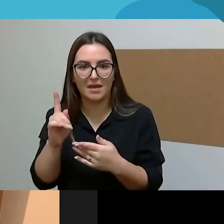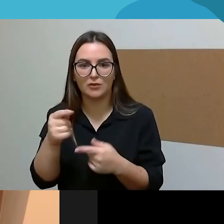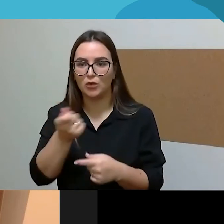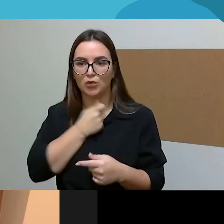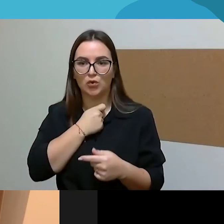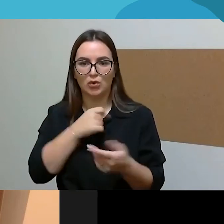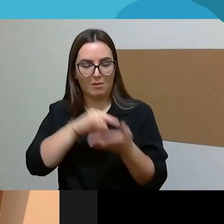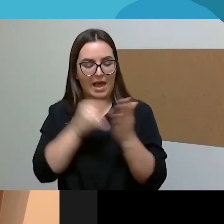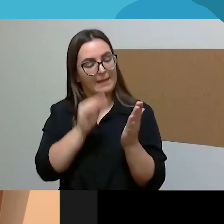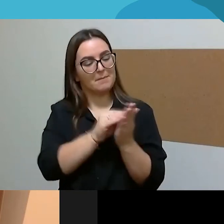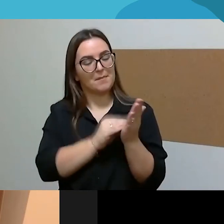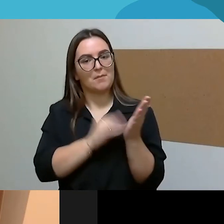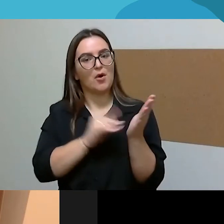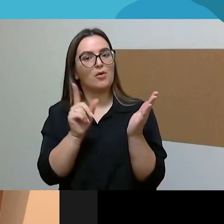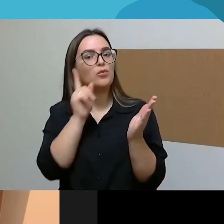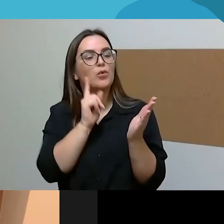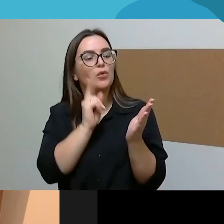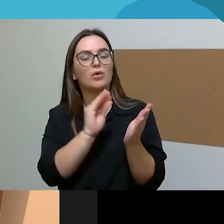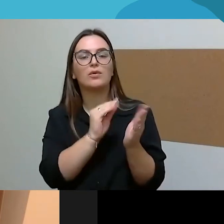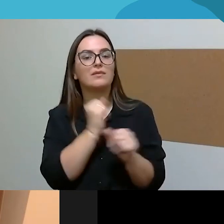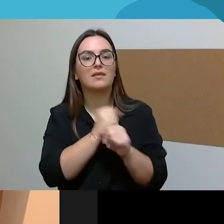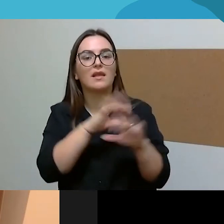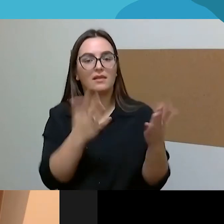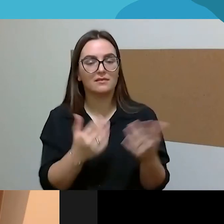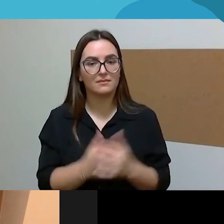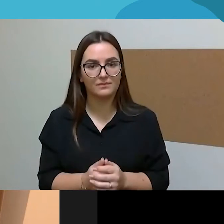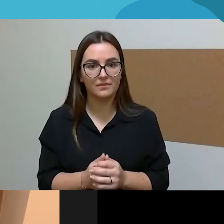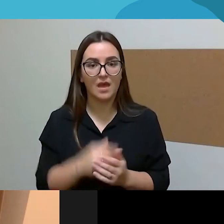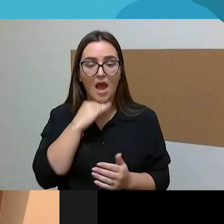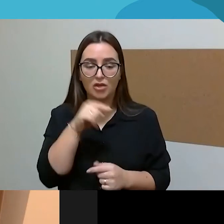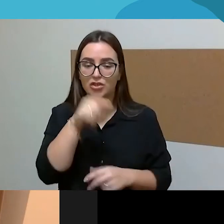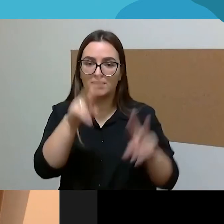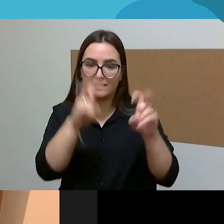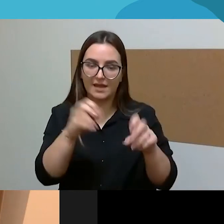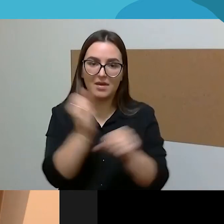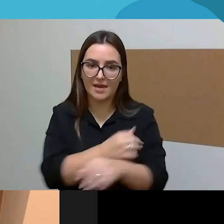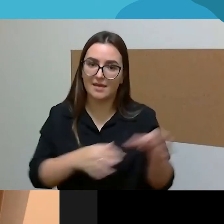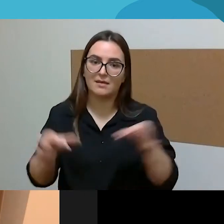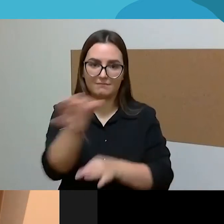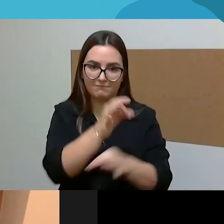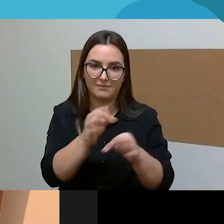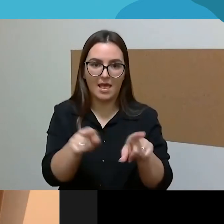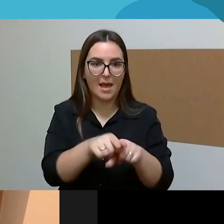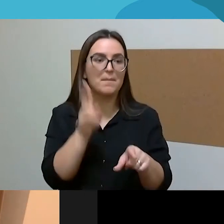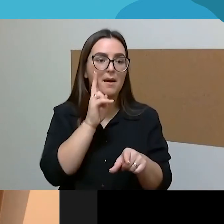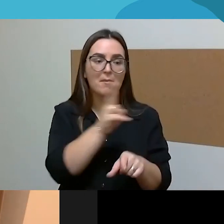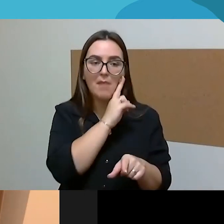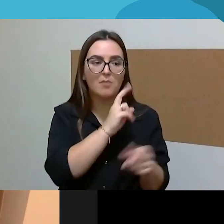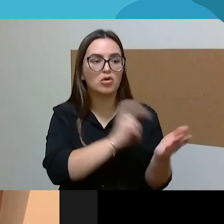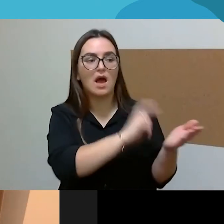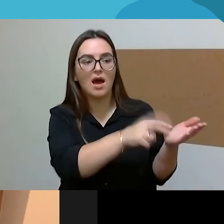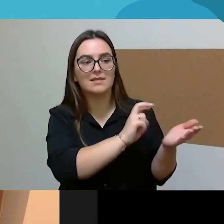akivaizdu, kad mes apie tai turime irgi kalbėti, kad ne tik mamos turi kažko atsisakyti.